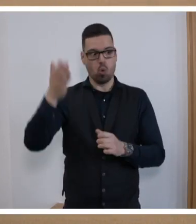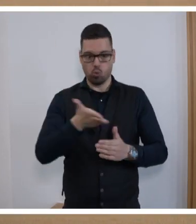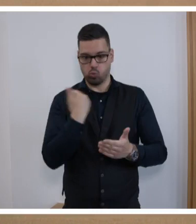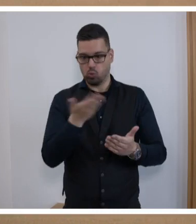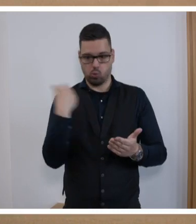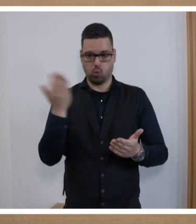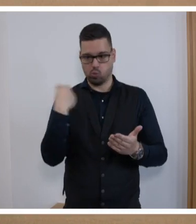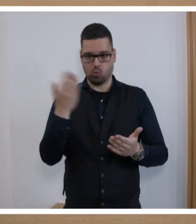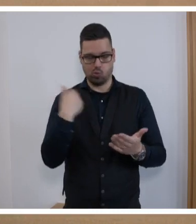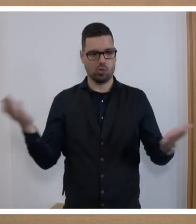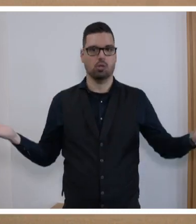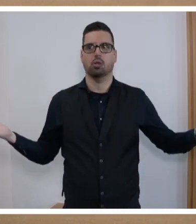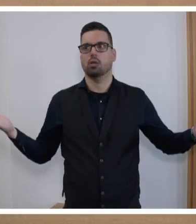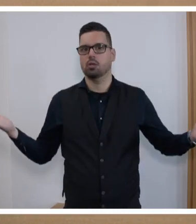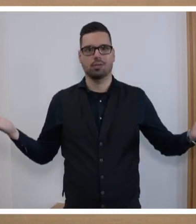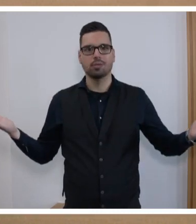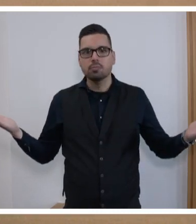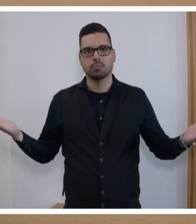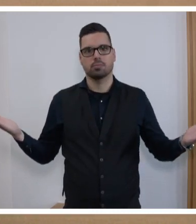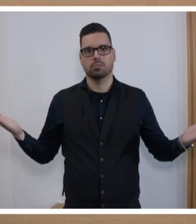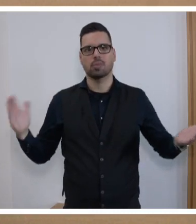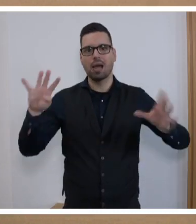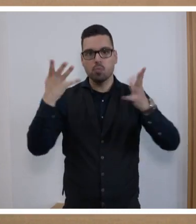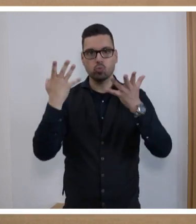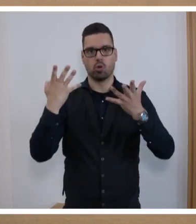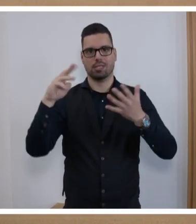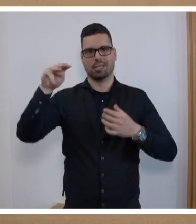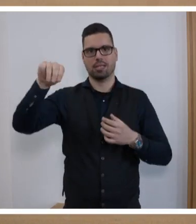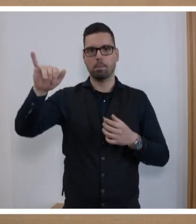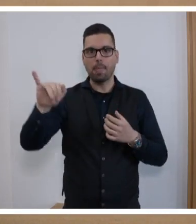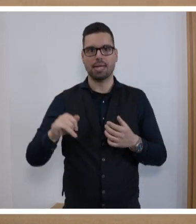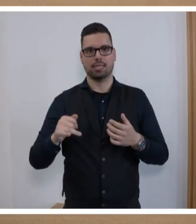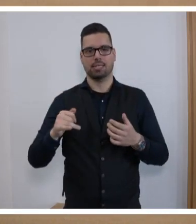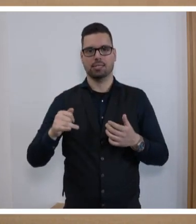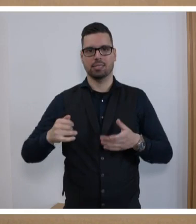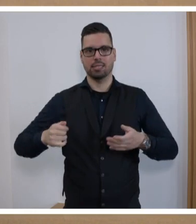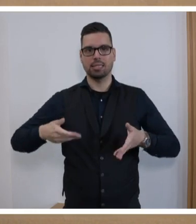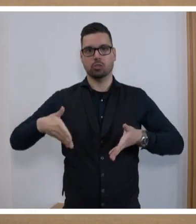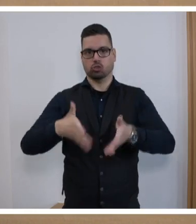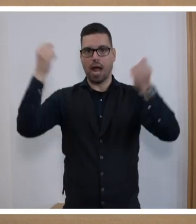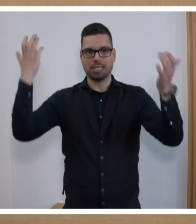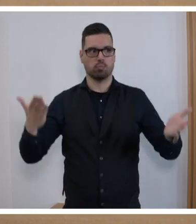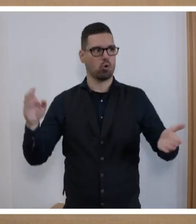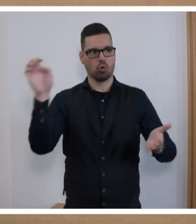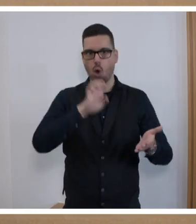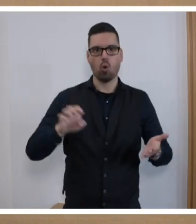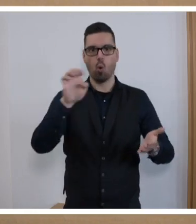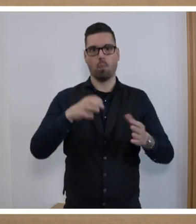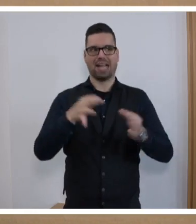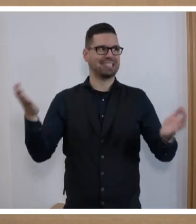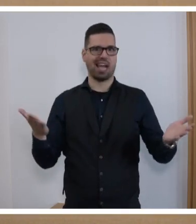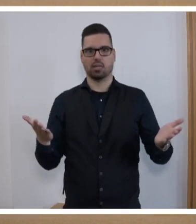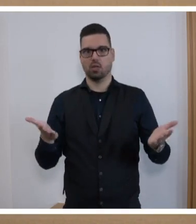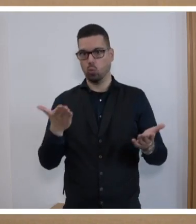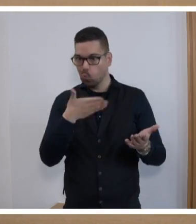liebe Kolleginnen und Kollegen, und das am 9. Mai in Straßburg, im Europäischen Parlament, am Europatag, meine